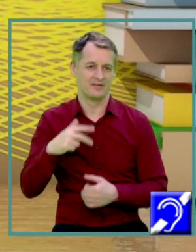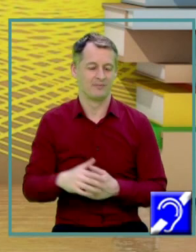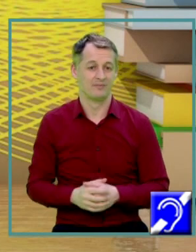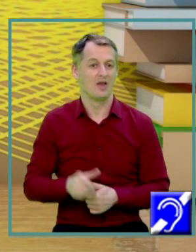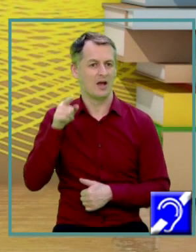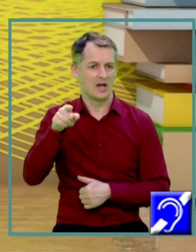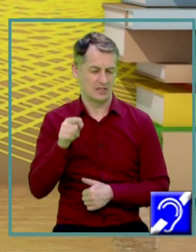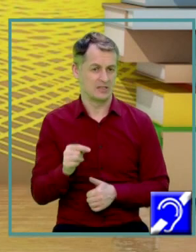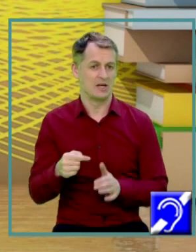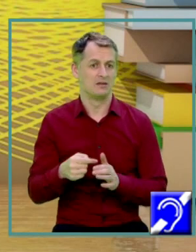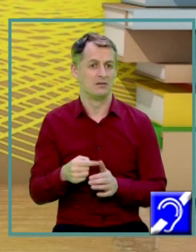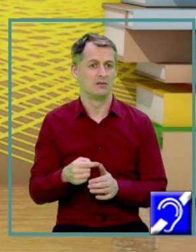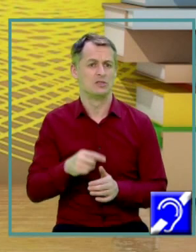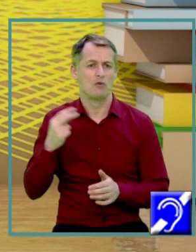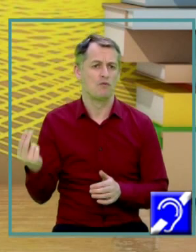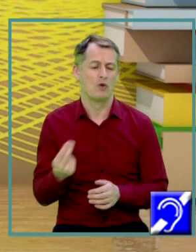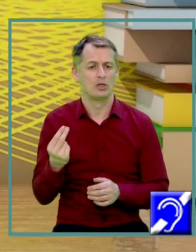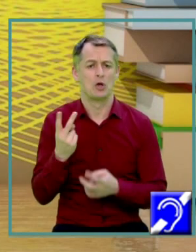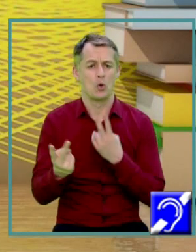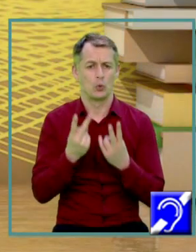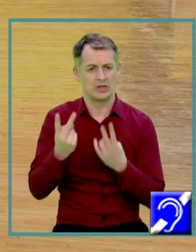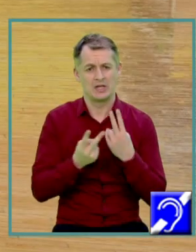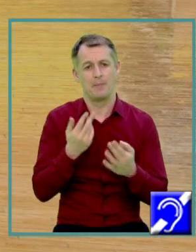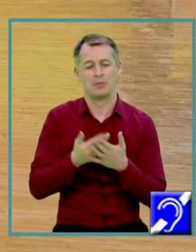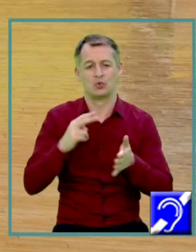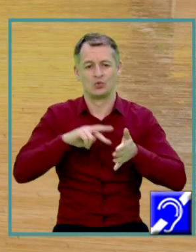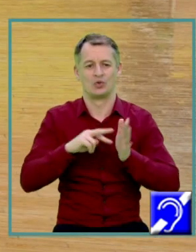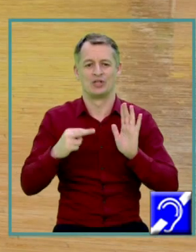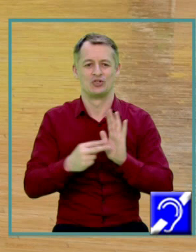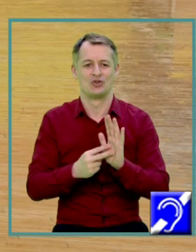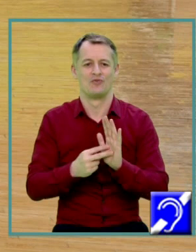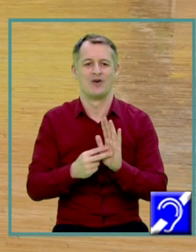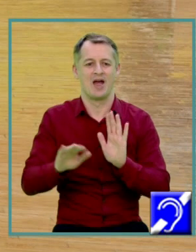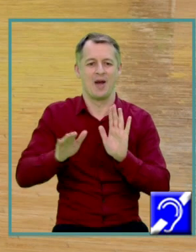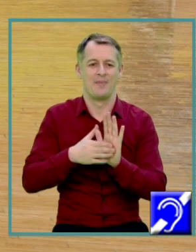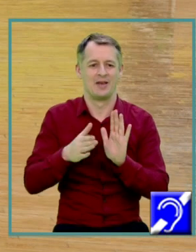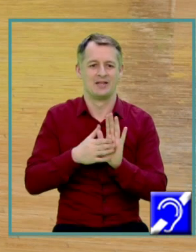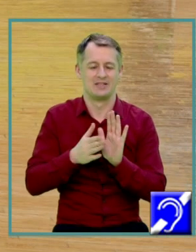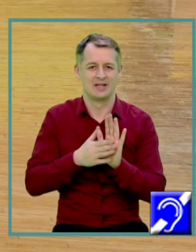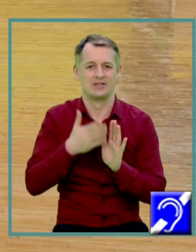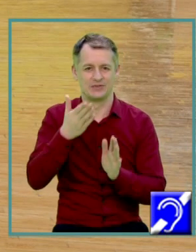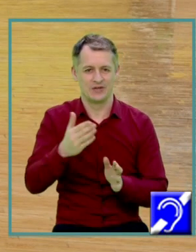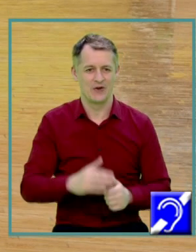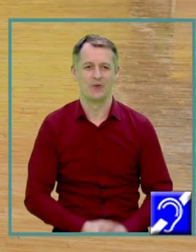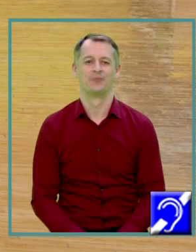formule ne sunt nouă foarte utile în rezolvarea aplicațiilor următoare.